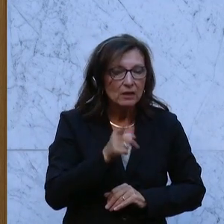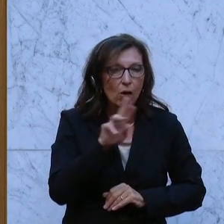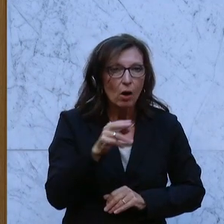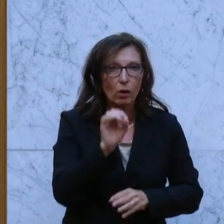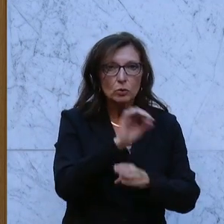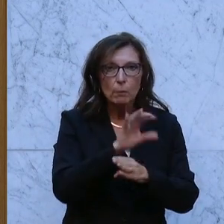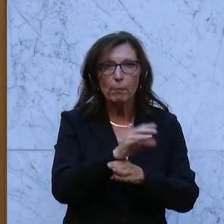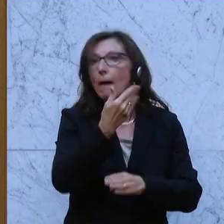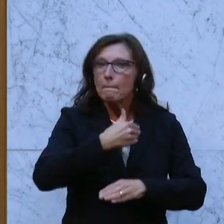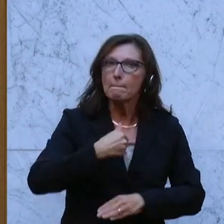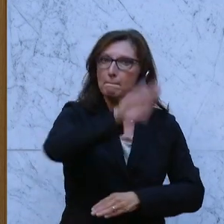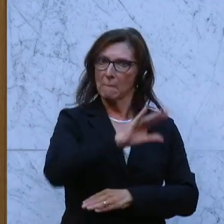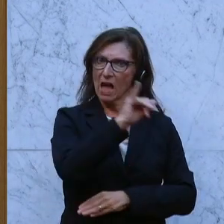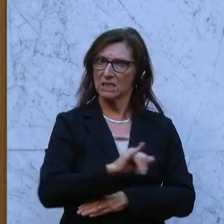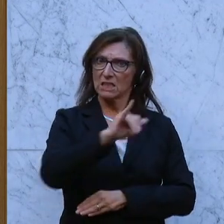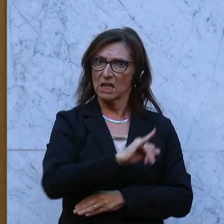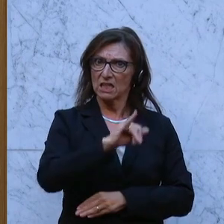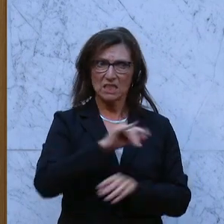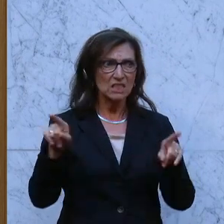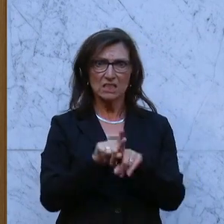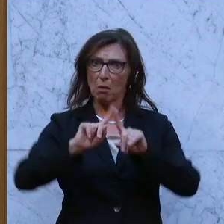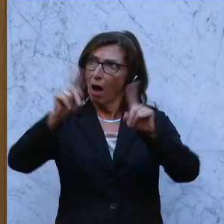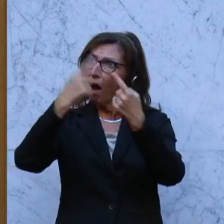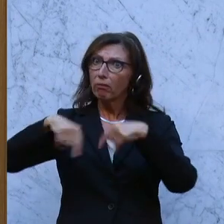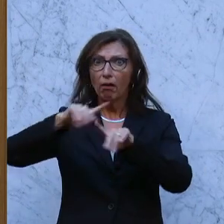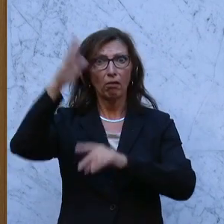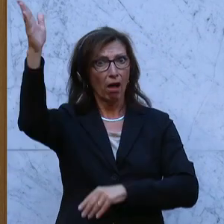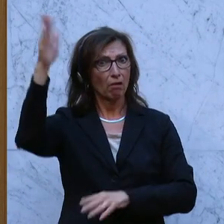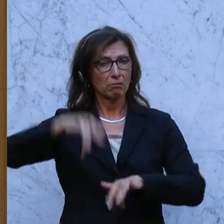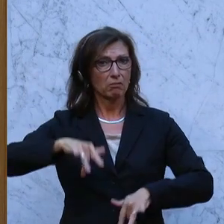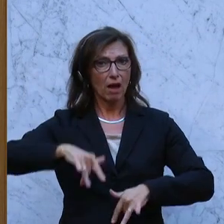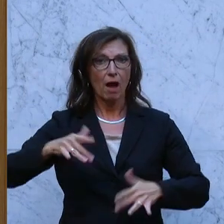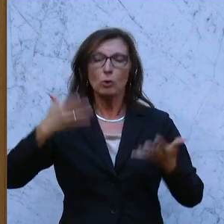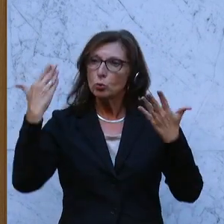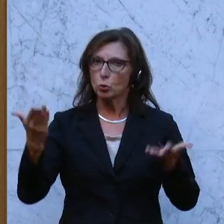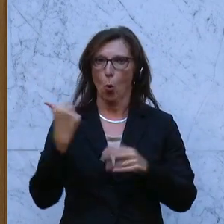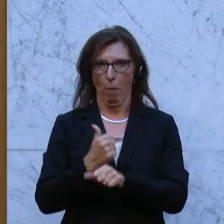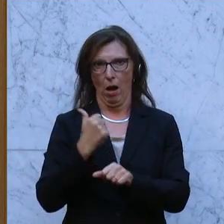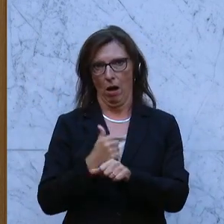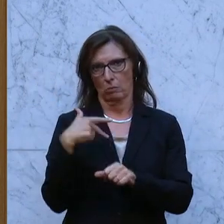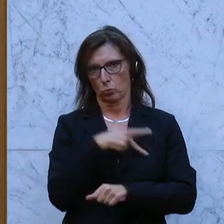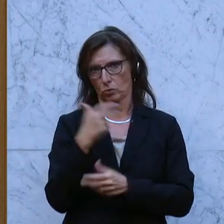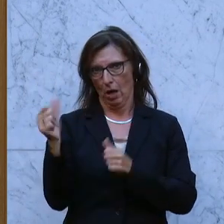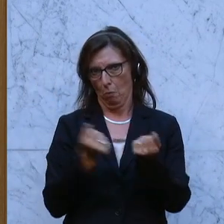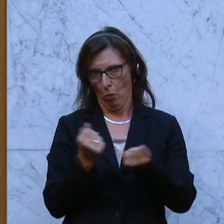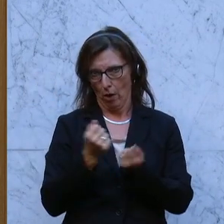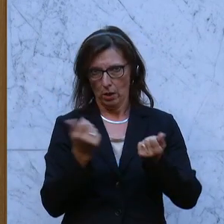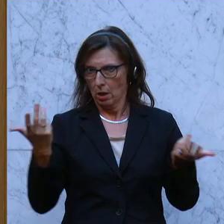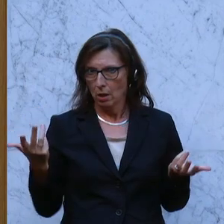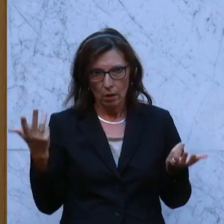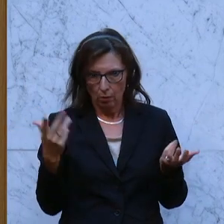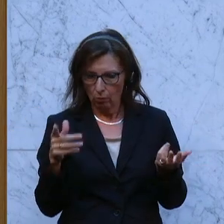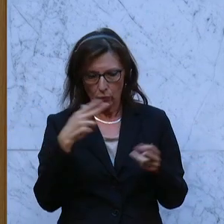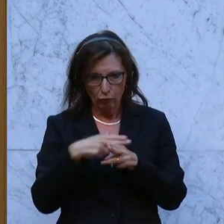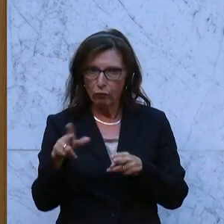stärkere und höhere Zinsen, wie es auch andere Länder machen können. Und so geht Sozialpolitik. Und so geht Politik für die